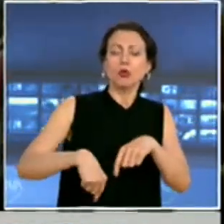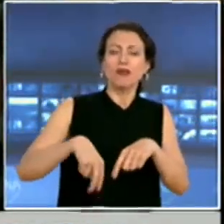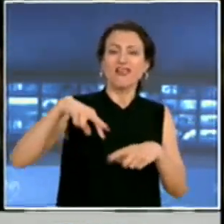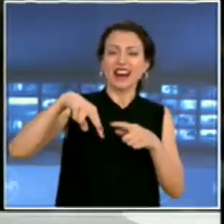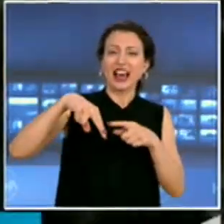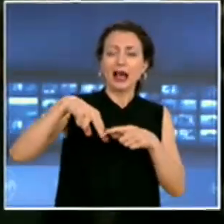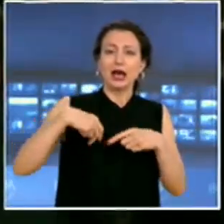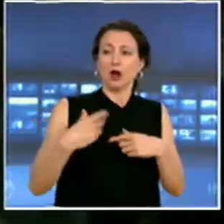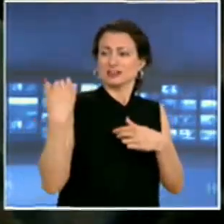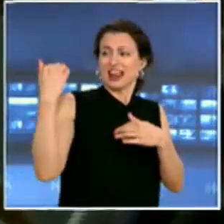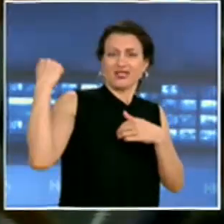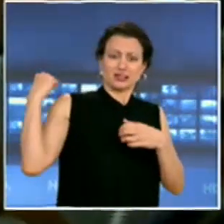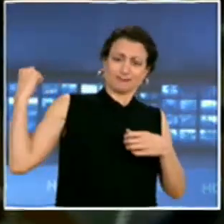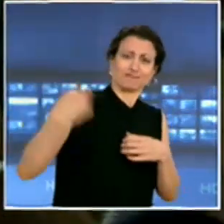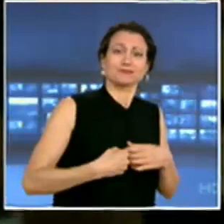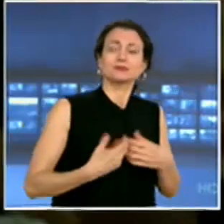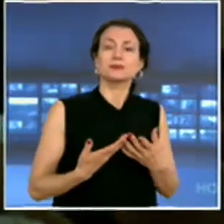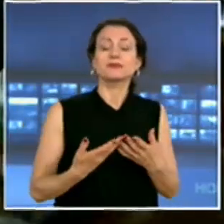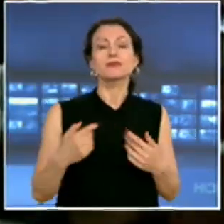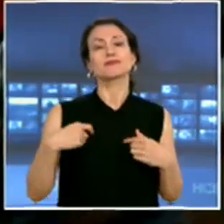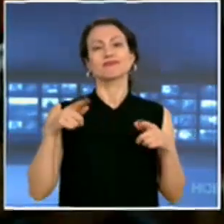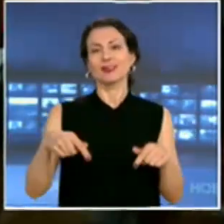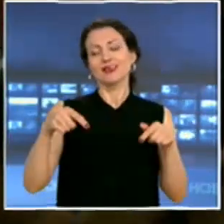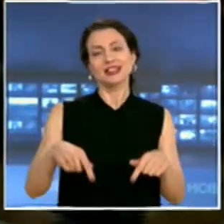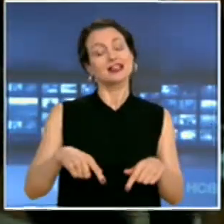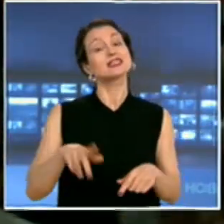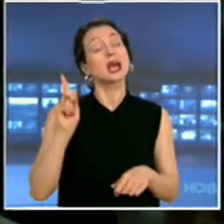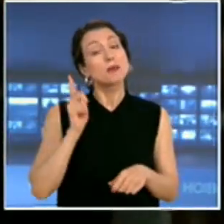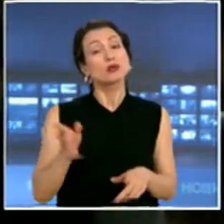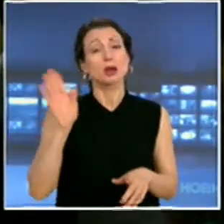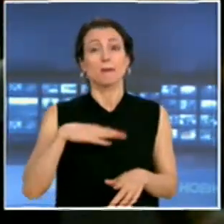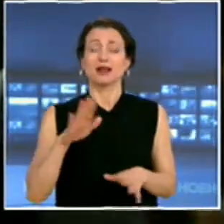От полицията не изключват провокации тази вечер на протеста.